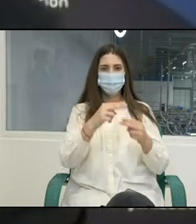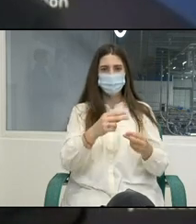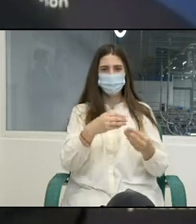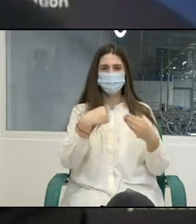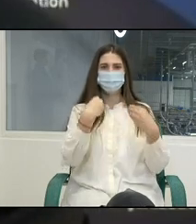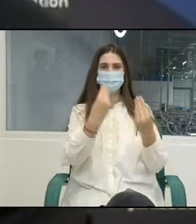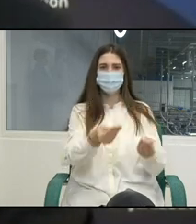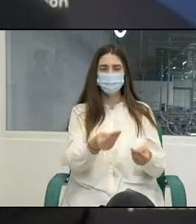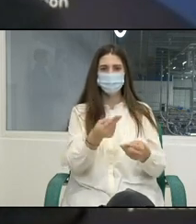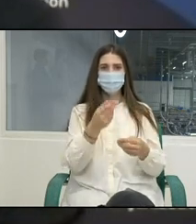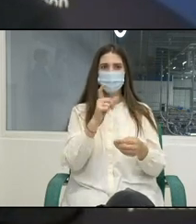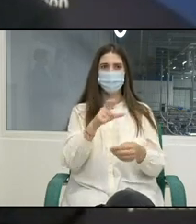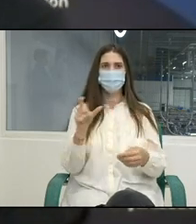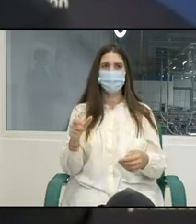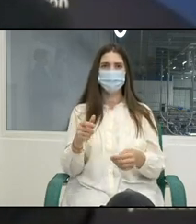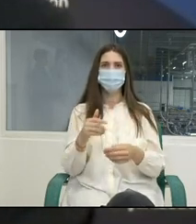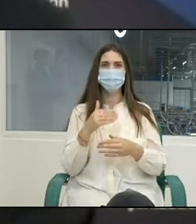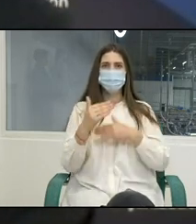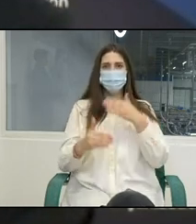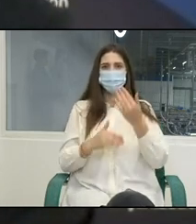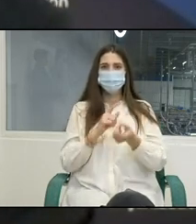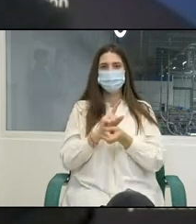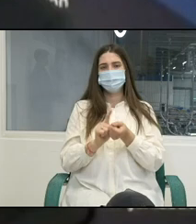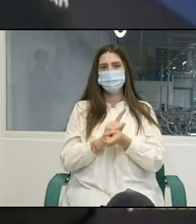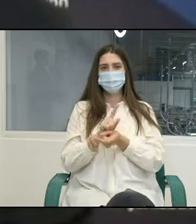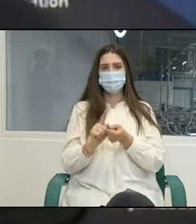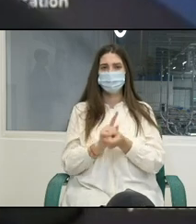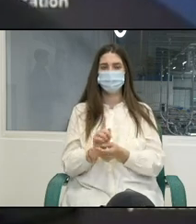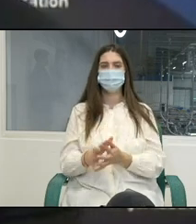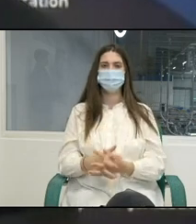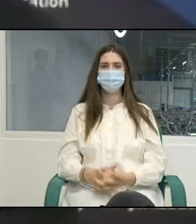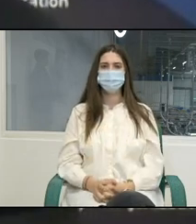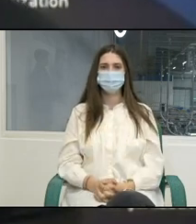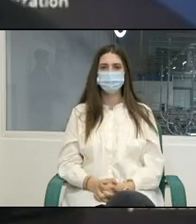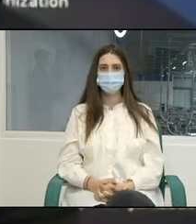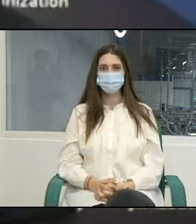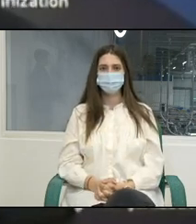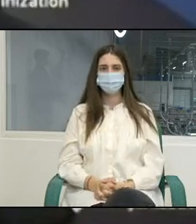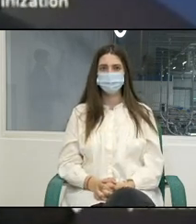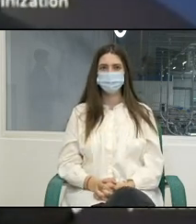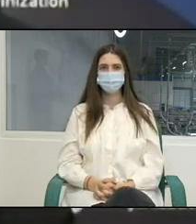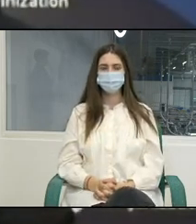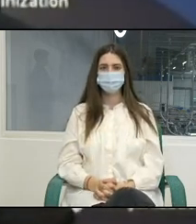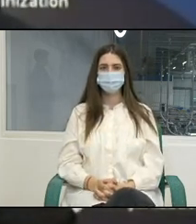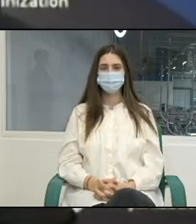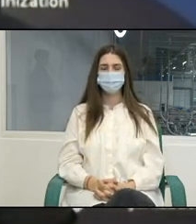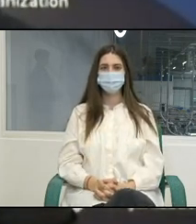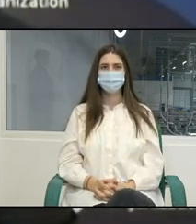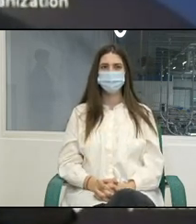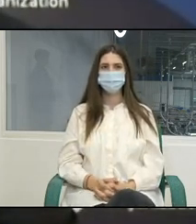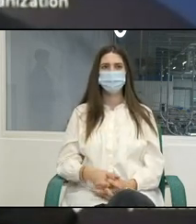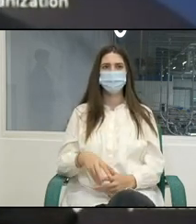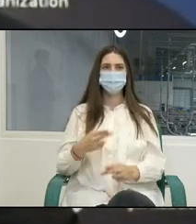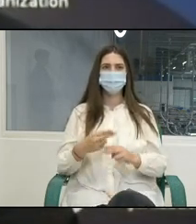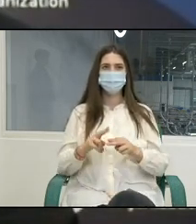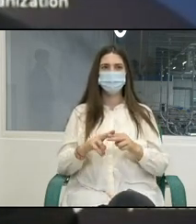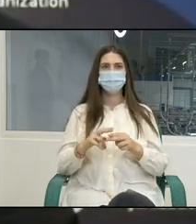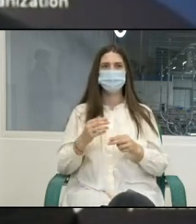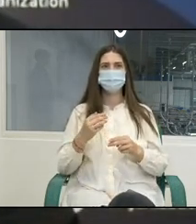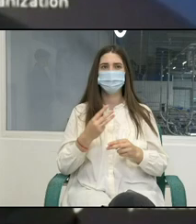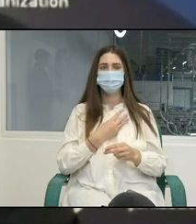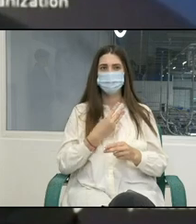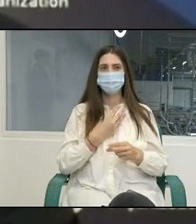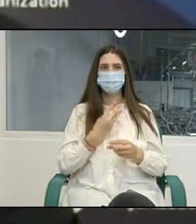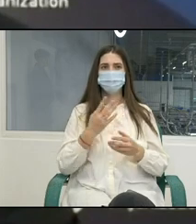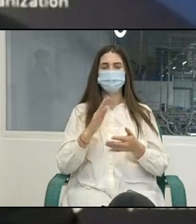lansa o campanie de colectare resurselor comună în la Chișinău și sunt gata să particip la aceasta